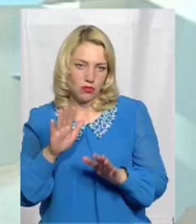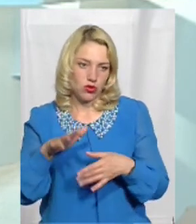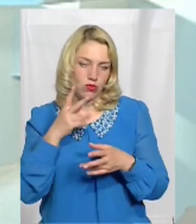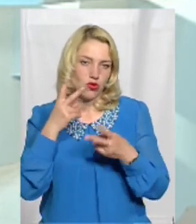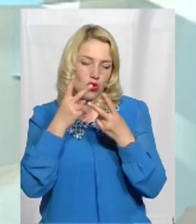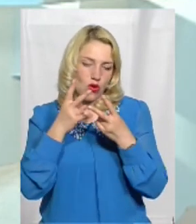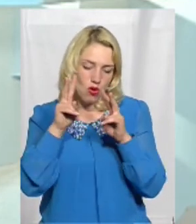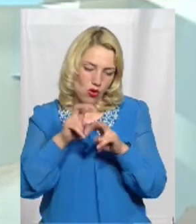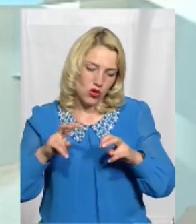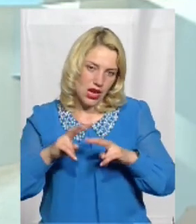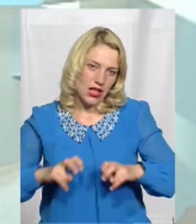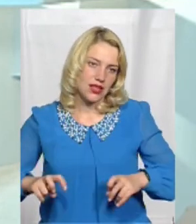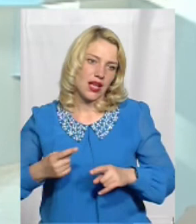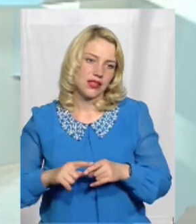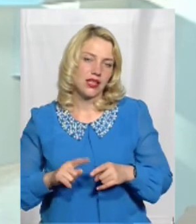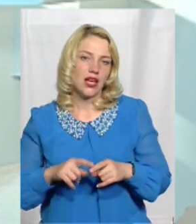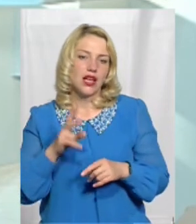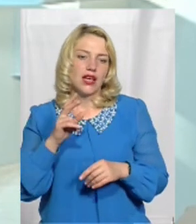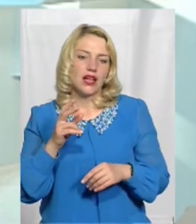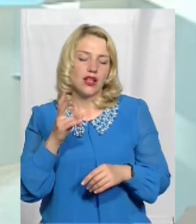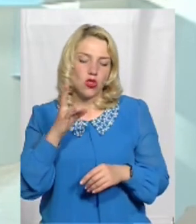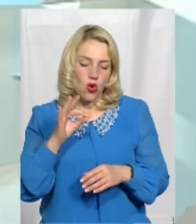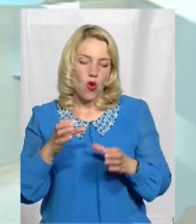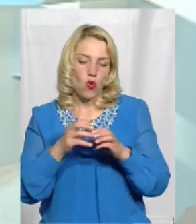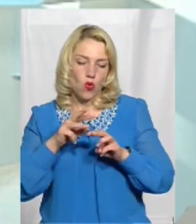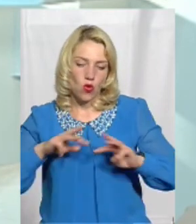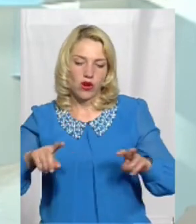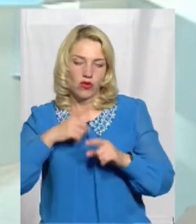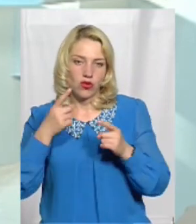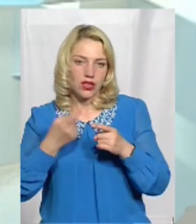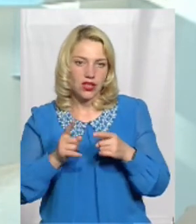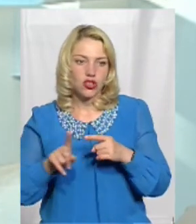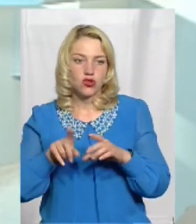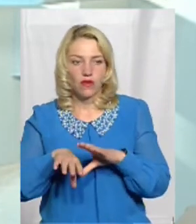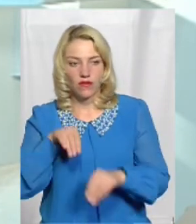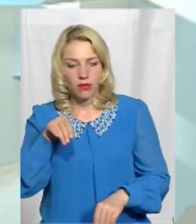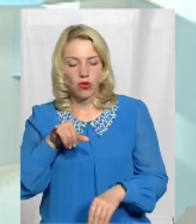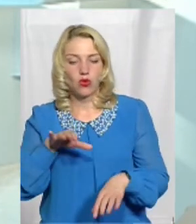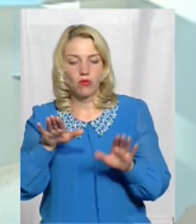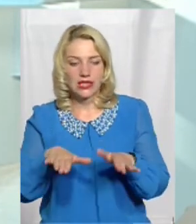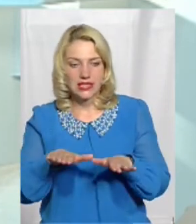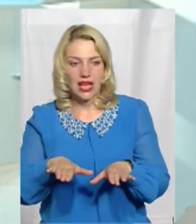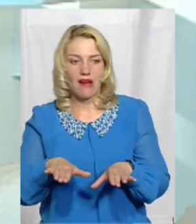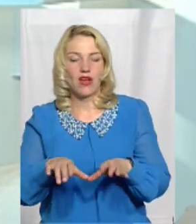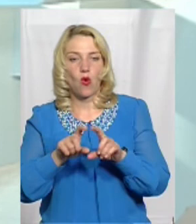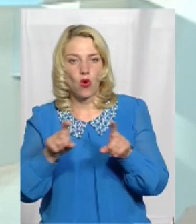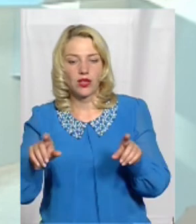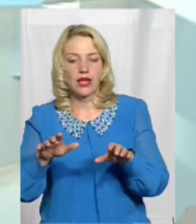розглядати і реєнування Але уряд стверджує те, що вибори в місцеві органи